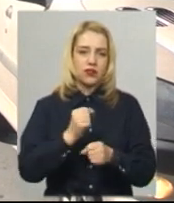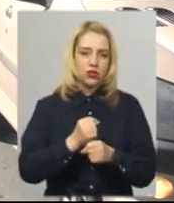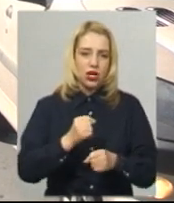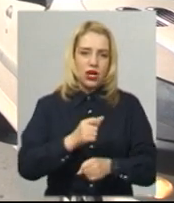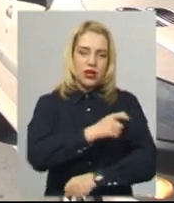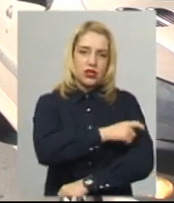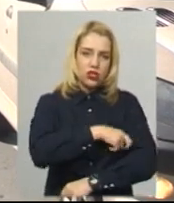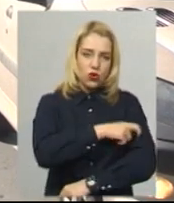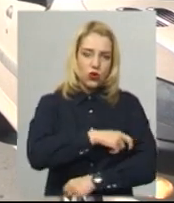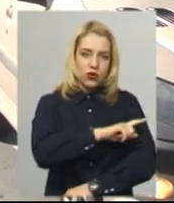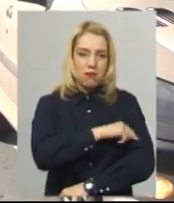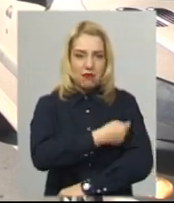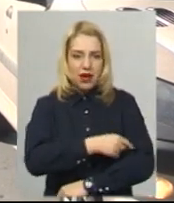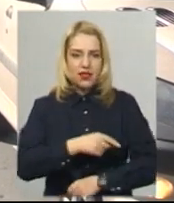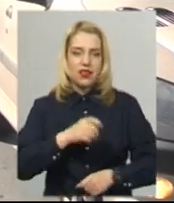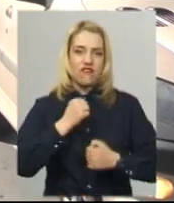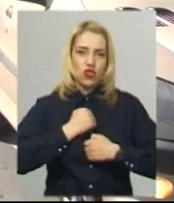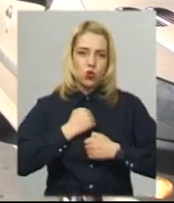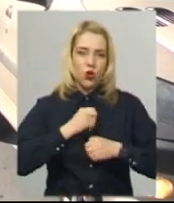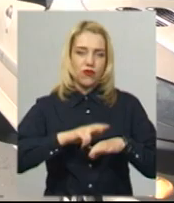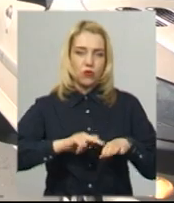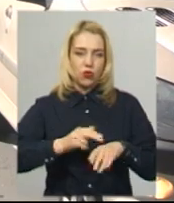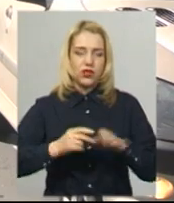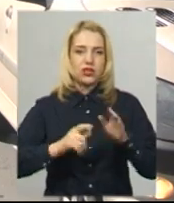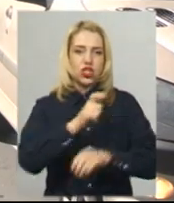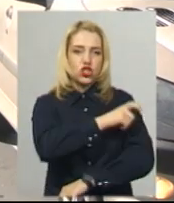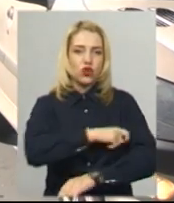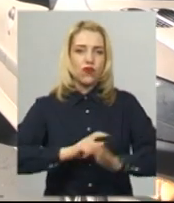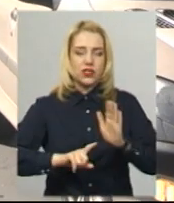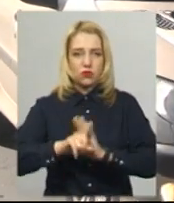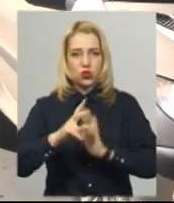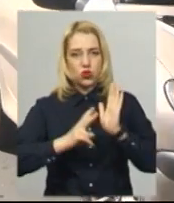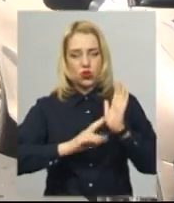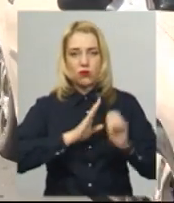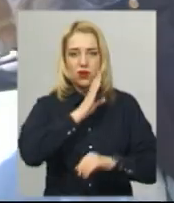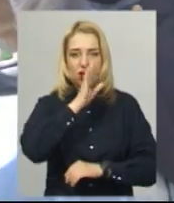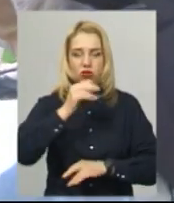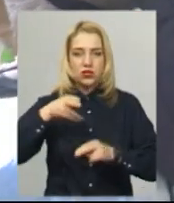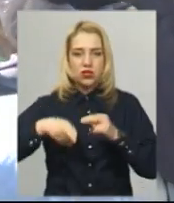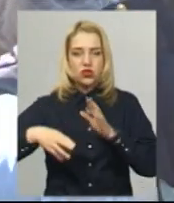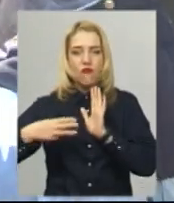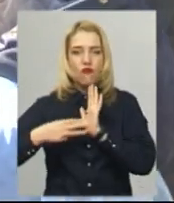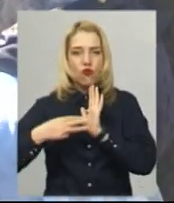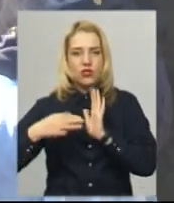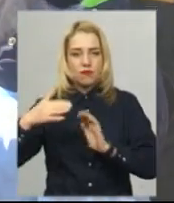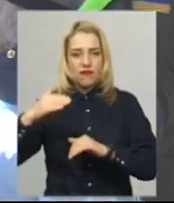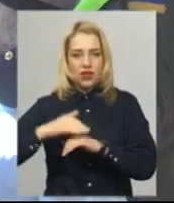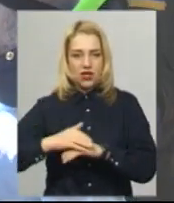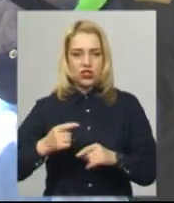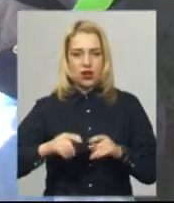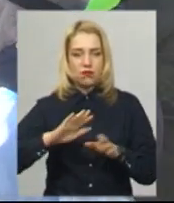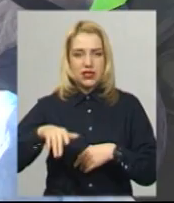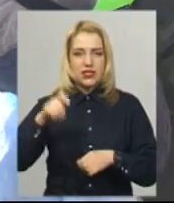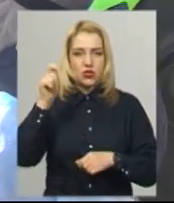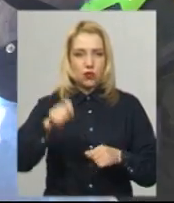військові та патрульна поліція. Їхні чергування починаються о 7 ранку і закінчуються о 8 вечора. Після зупинки машини медик,